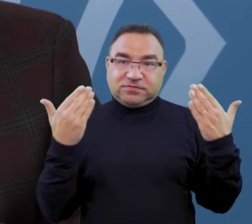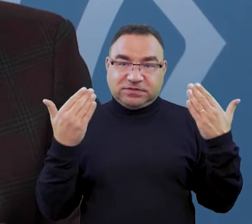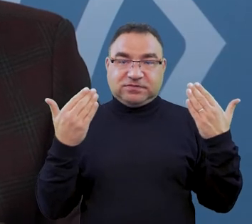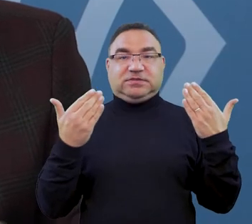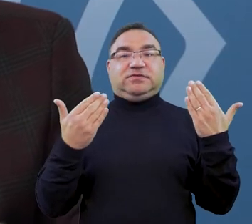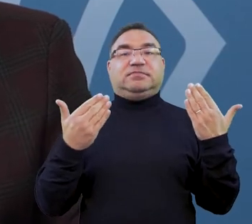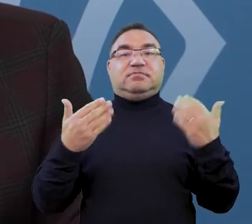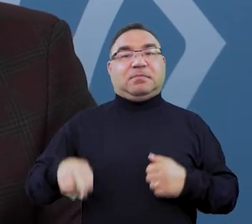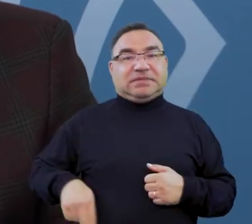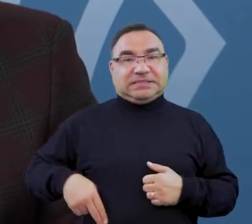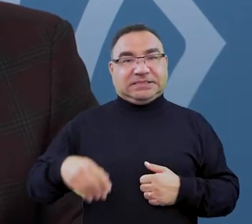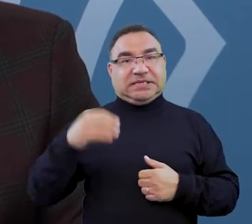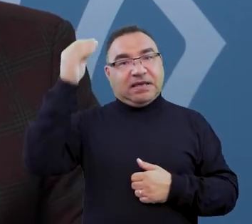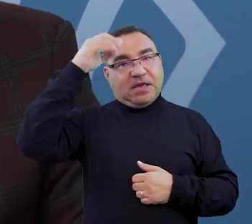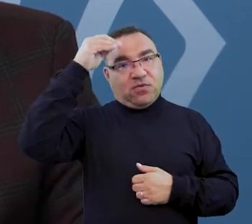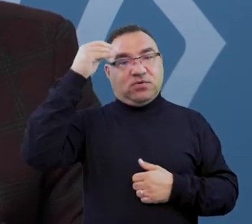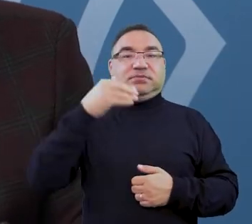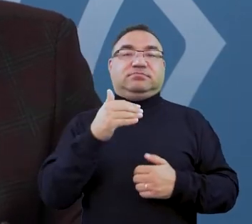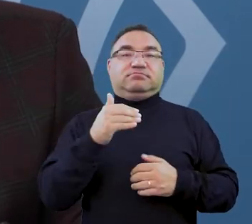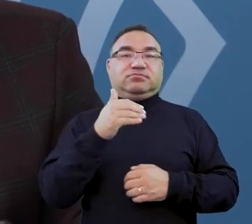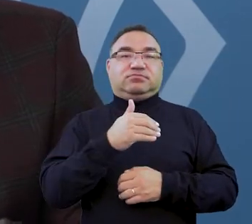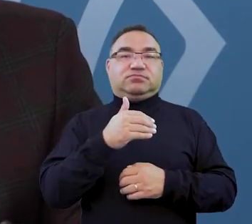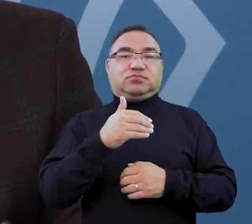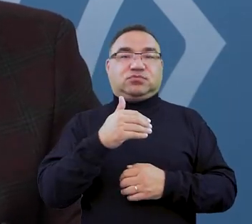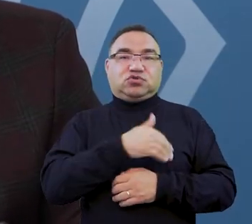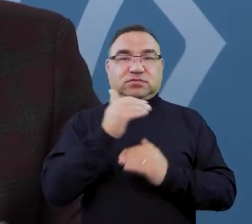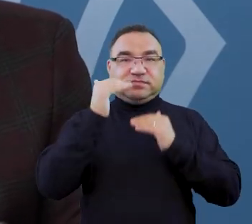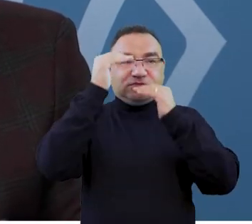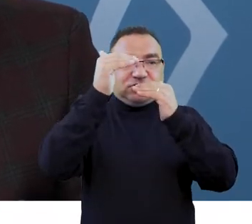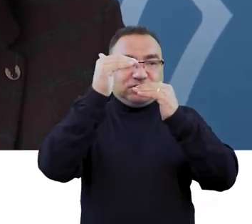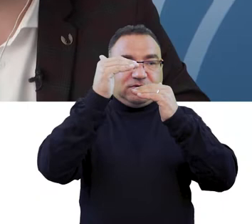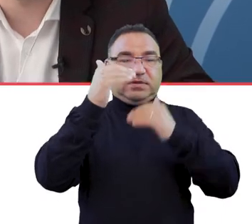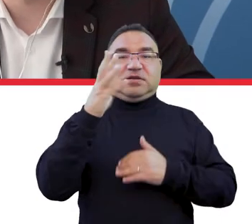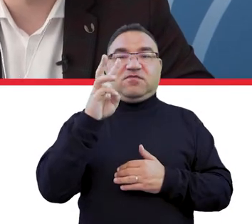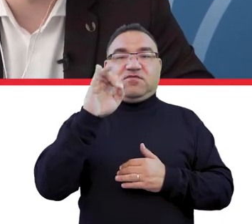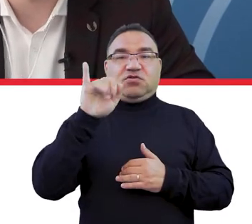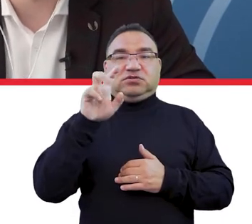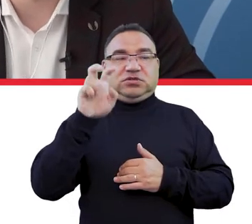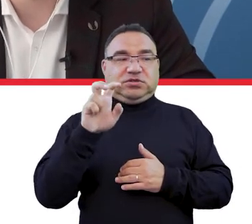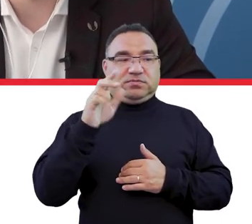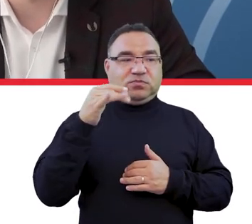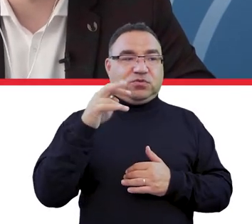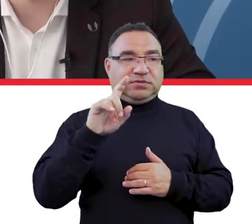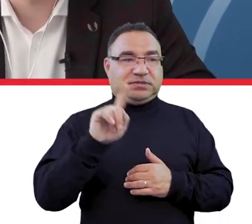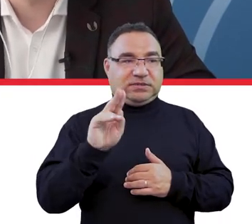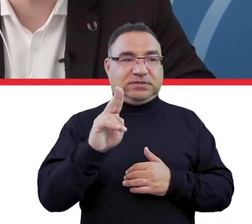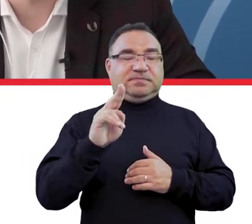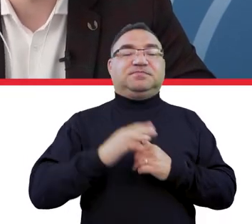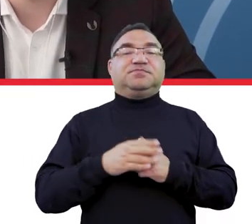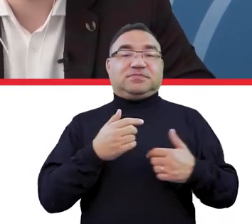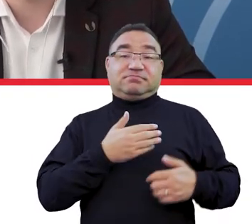serdecznie przywitać Ministra Nauki i Szkolnictwa Wyższego, Pana Wojciecha Murcka. Bardzo witam Panie Ministrze, dzień dobry.